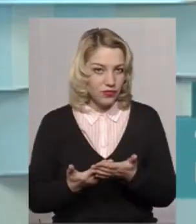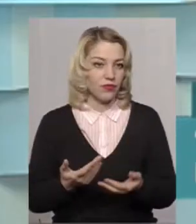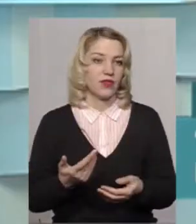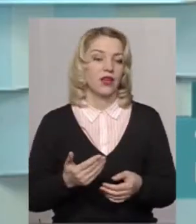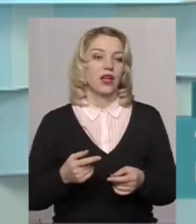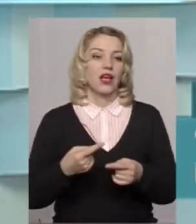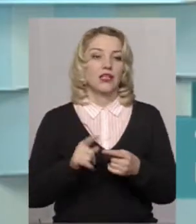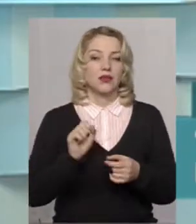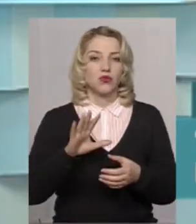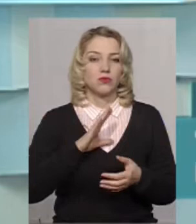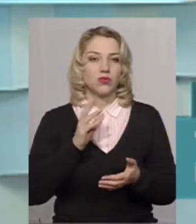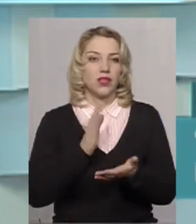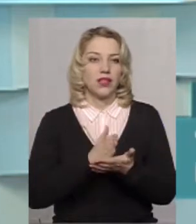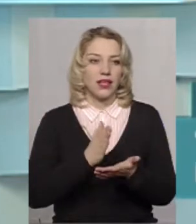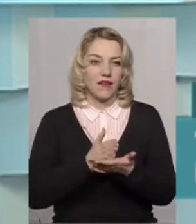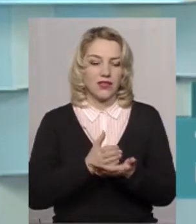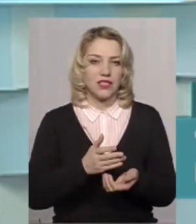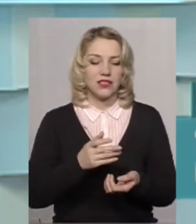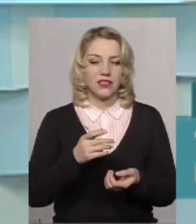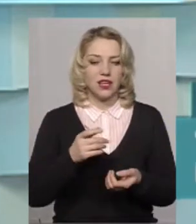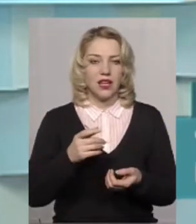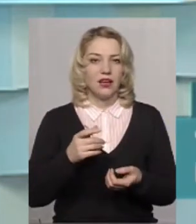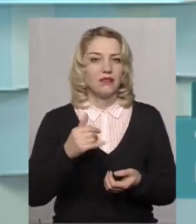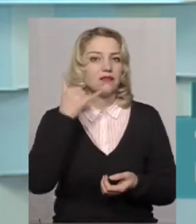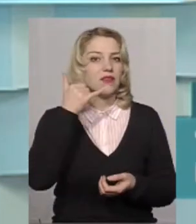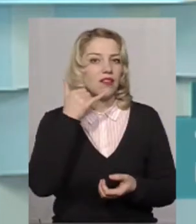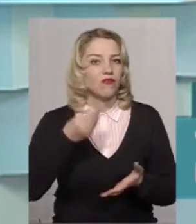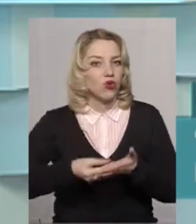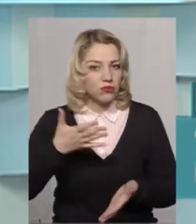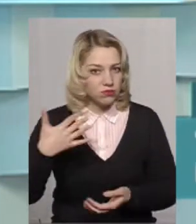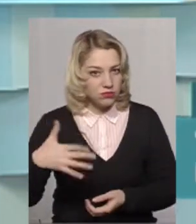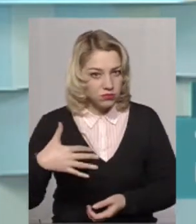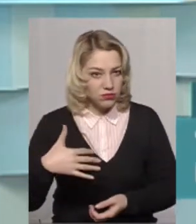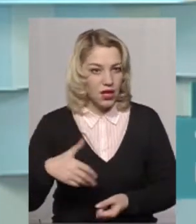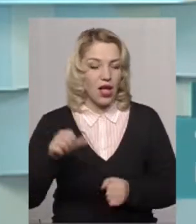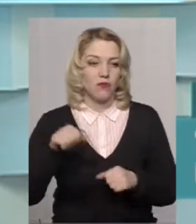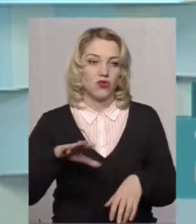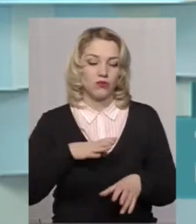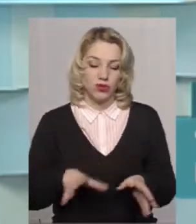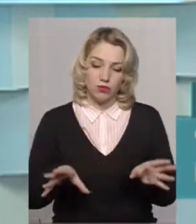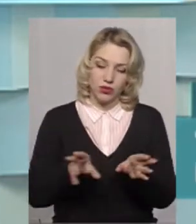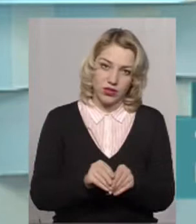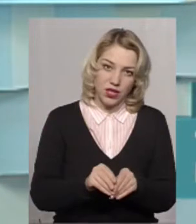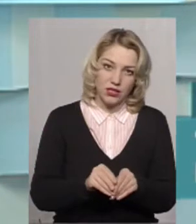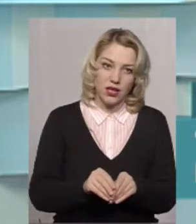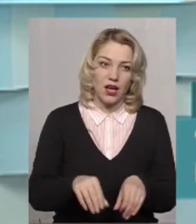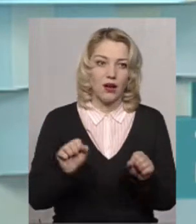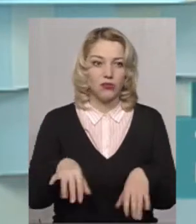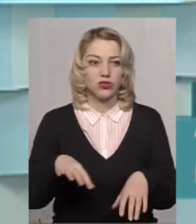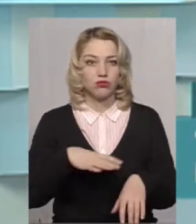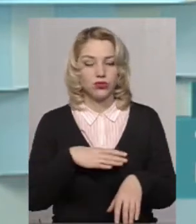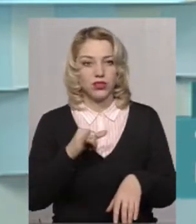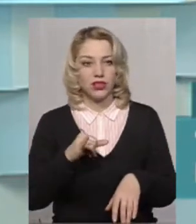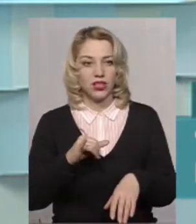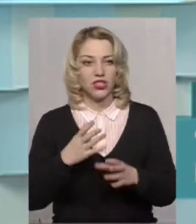це може бути варіант наявності гаджетів, це може бути якраз от таке, може бути і поєднання, а може бути ще і